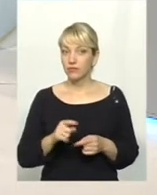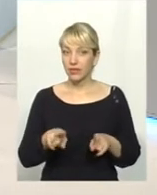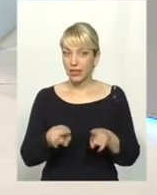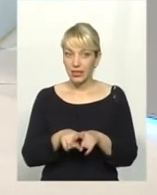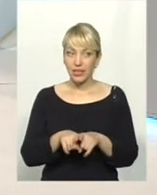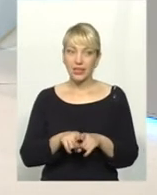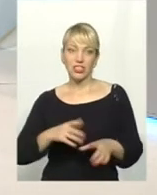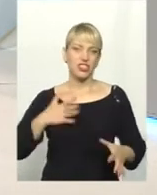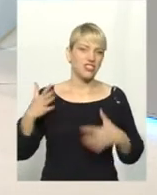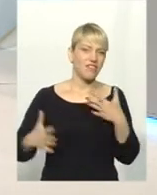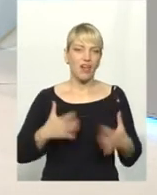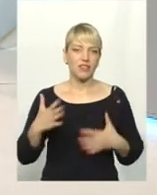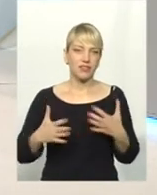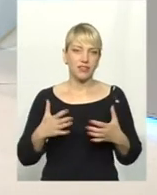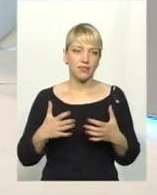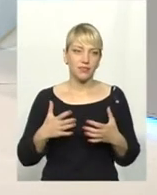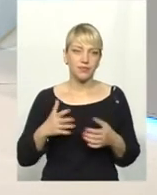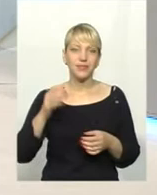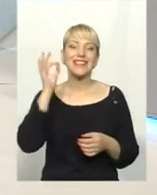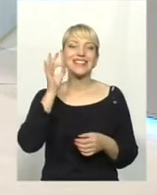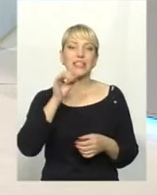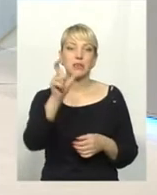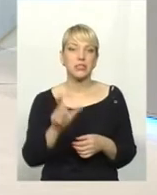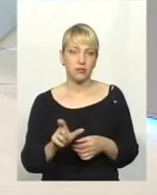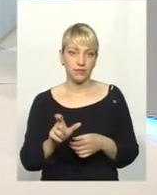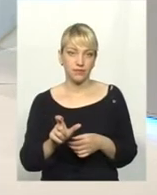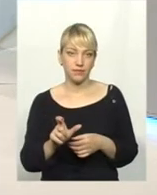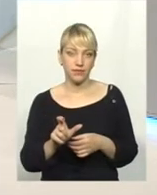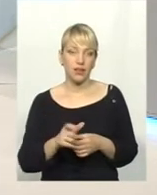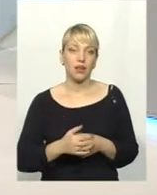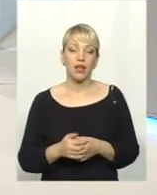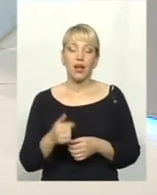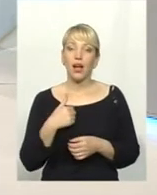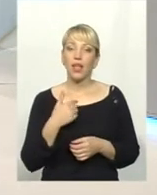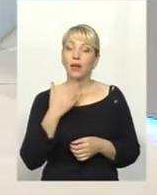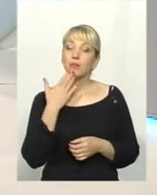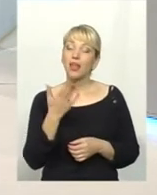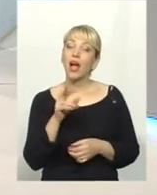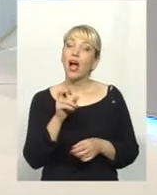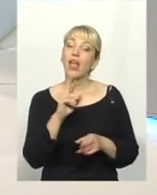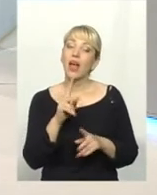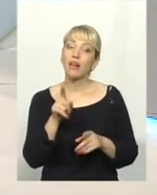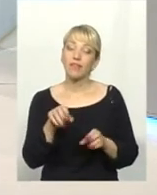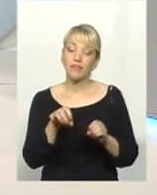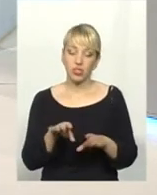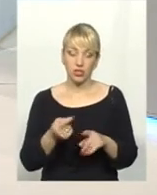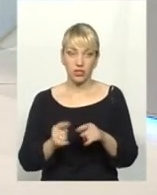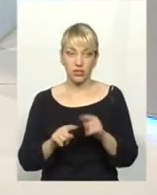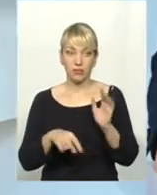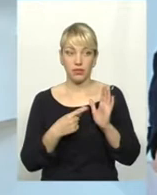дуже жвавий німець, як то каже. Я кажу, як ви ці питання вирішите? В мене є